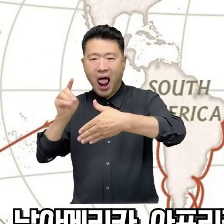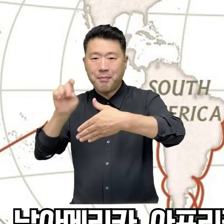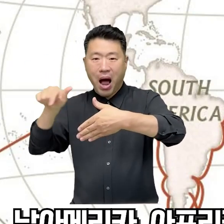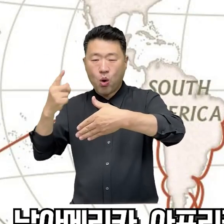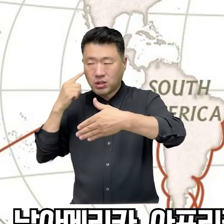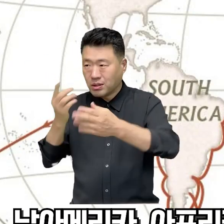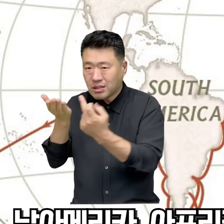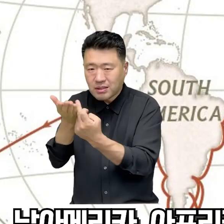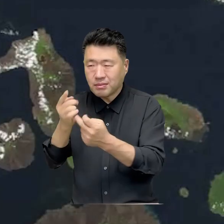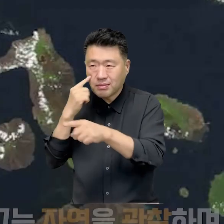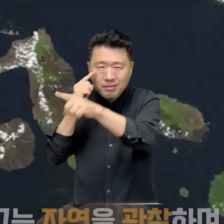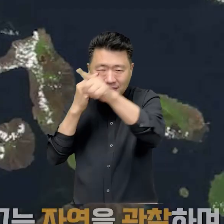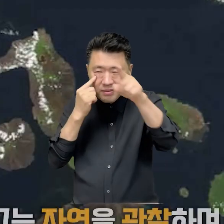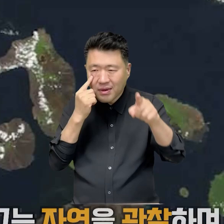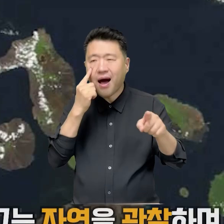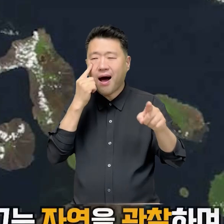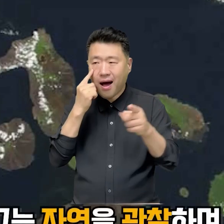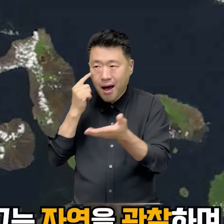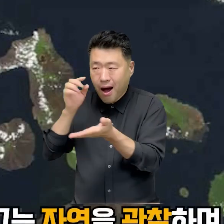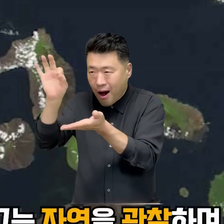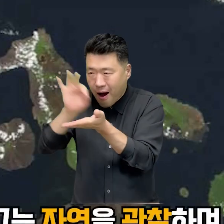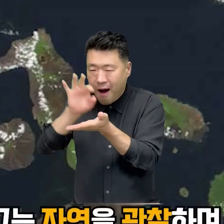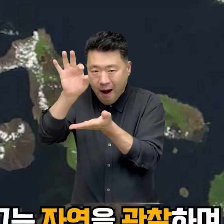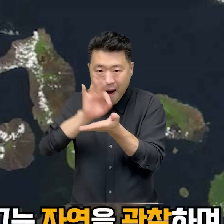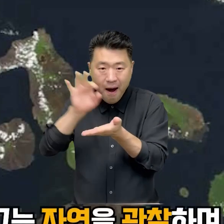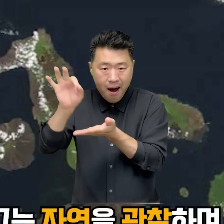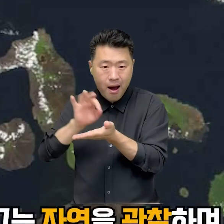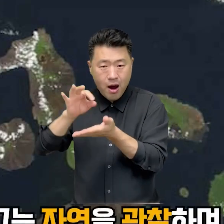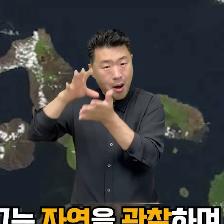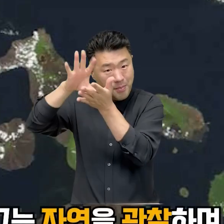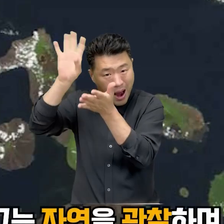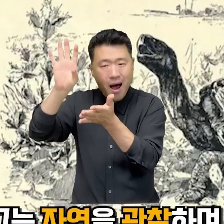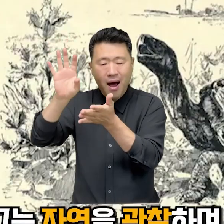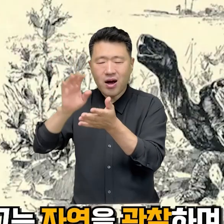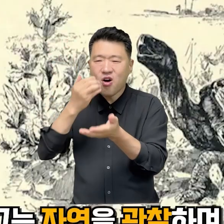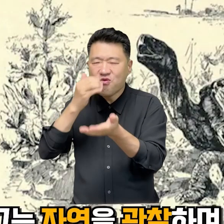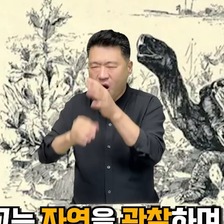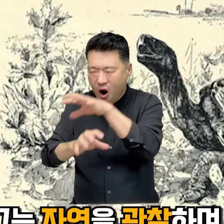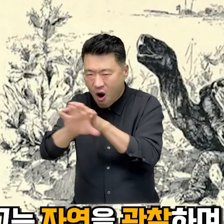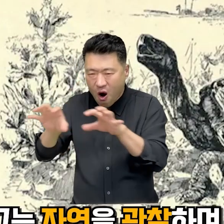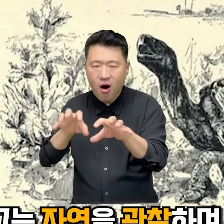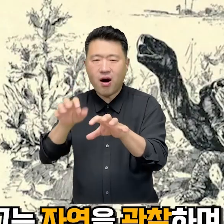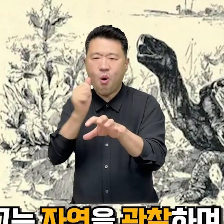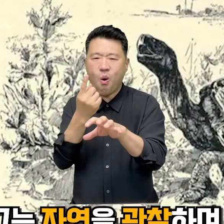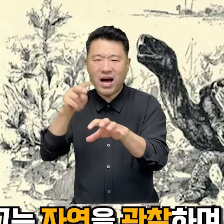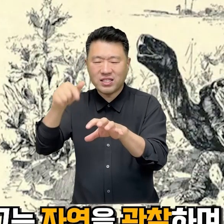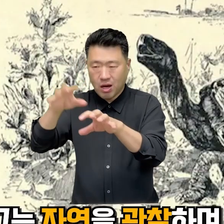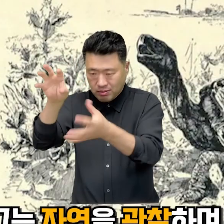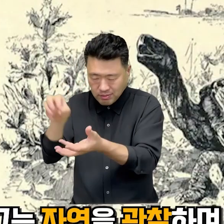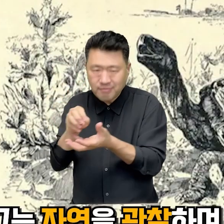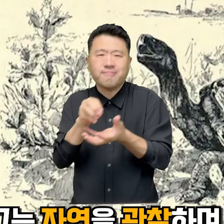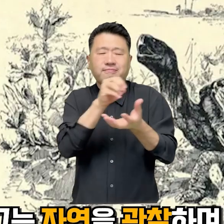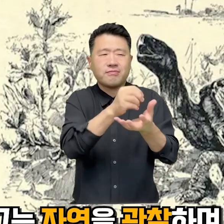갈라파고스 제도 등에서 자연을 관찰하며 견본을 채집하고 기이한 화석들을 수집하여 영국 대형